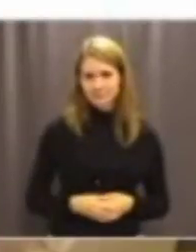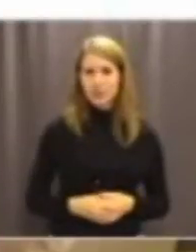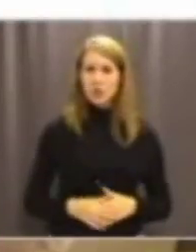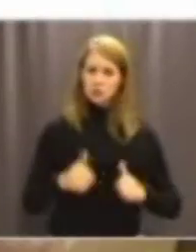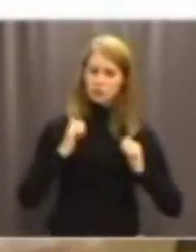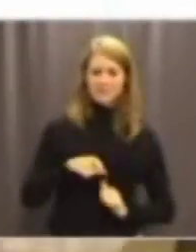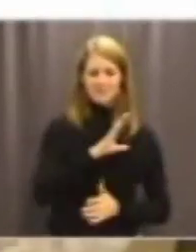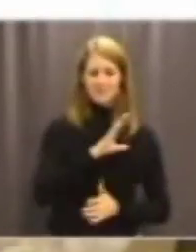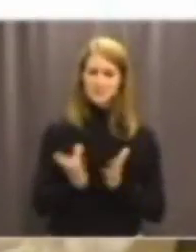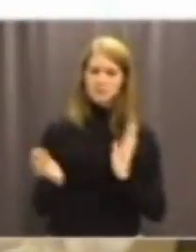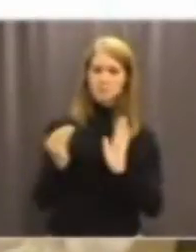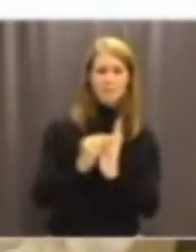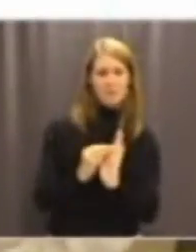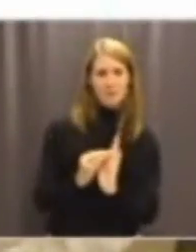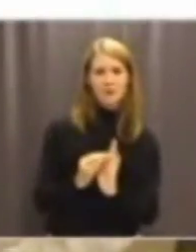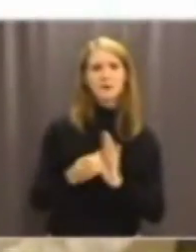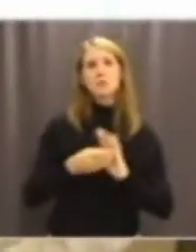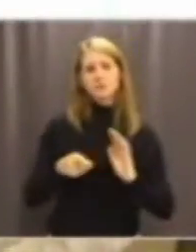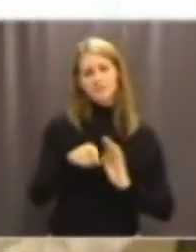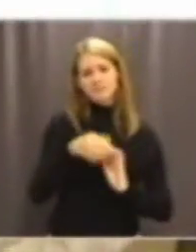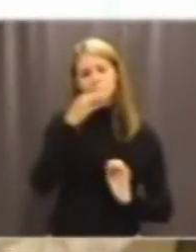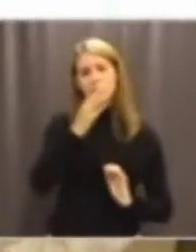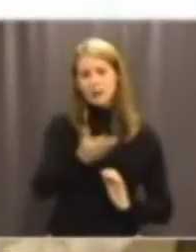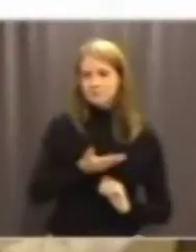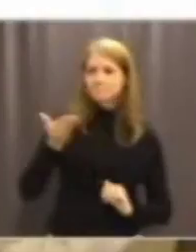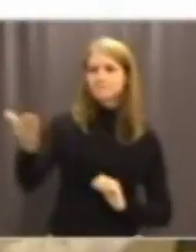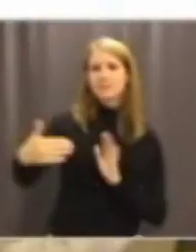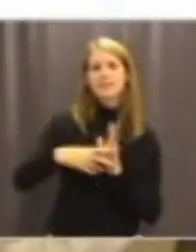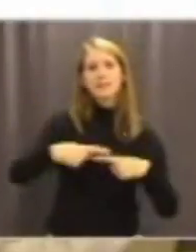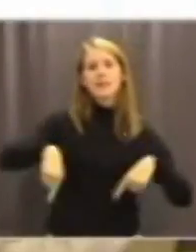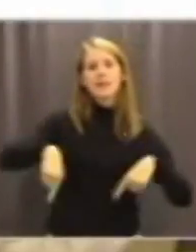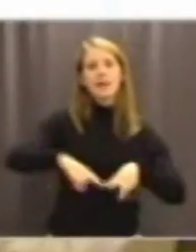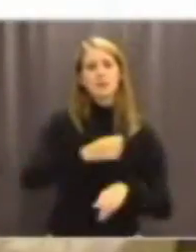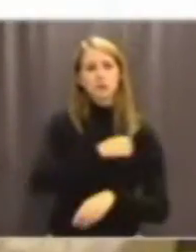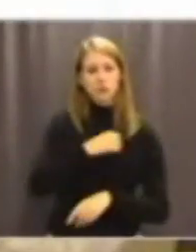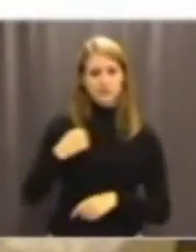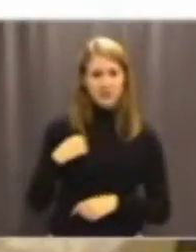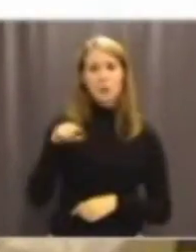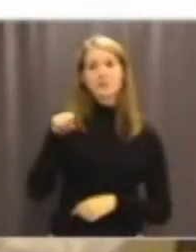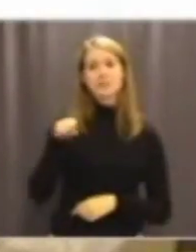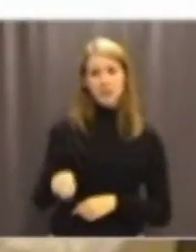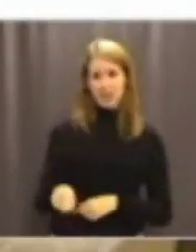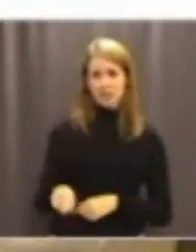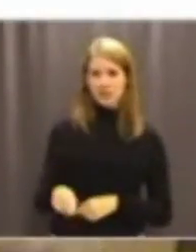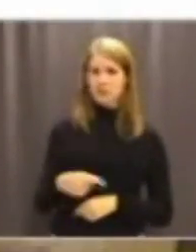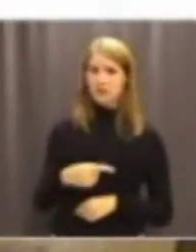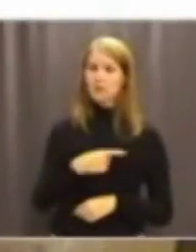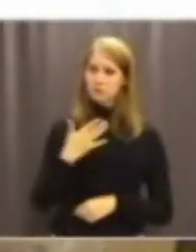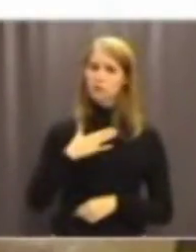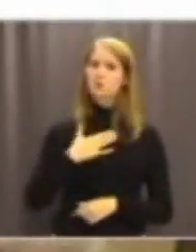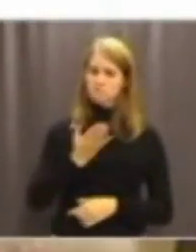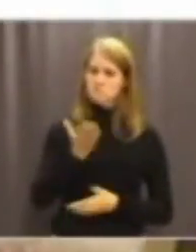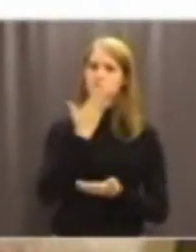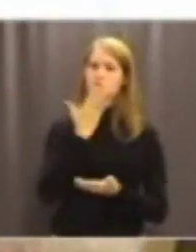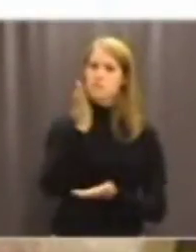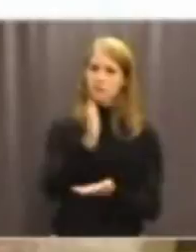och det beror på att man har bollat den frågan vidare till länsstyrelsen och det tycker vi är en riktig och klok väg att gå